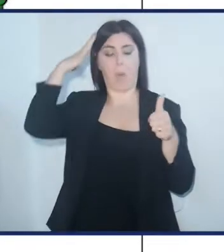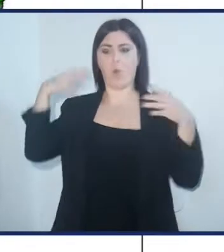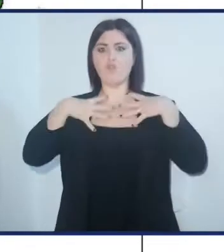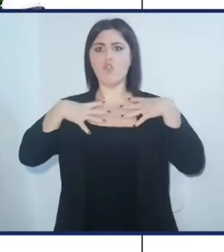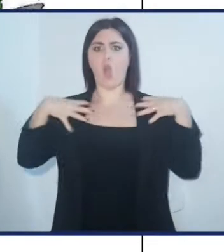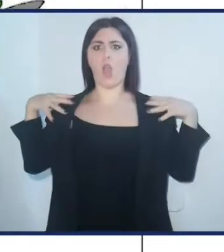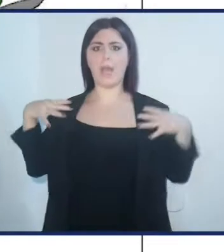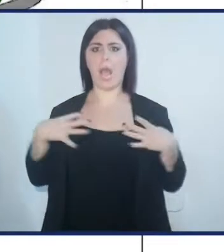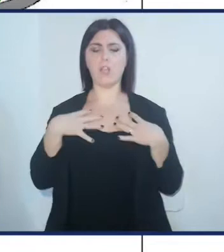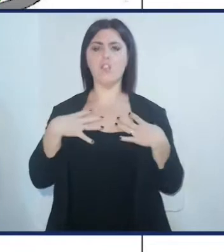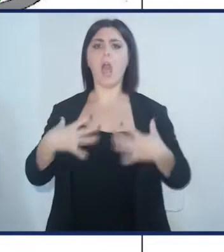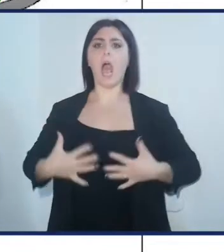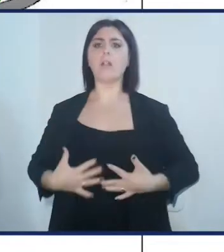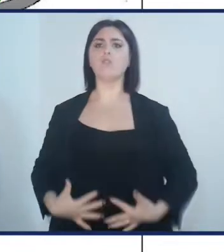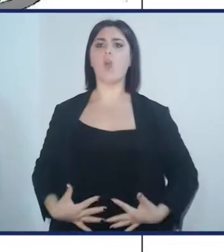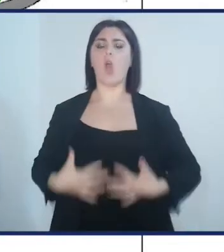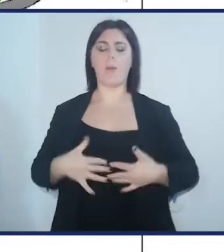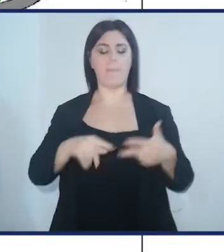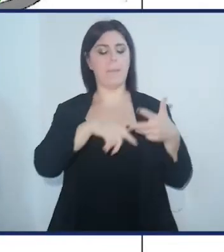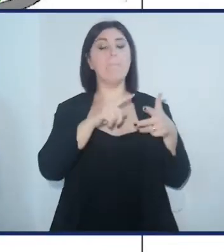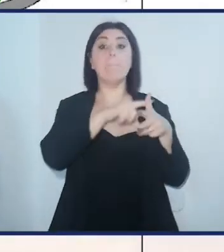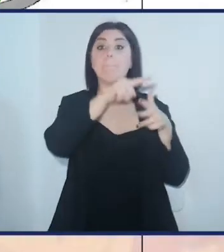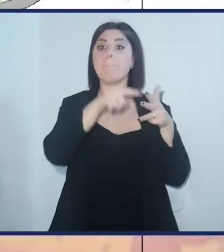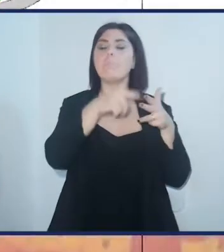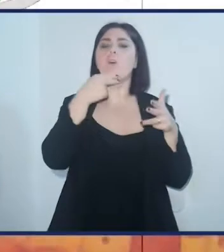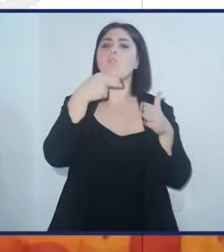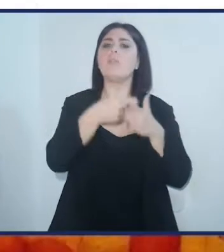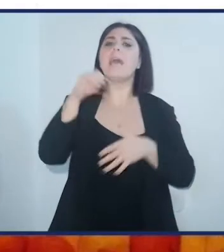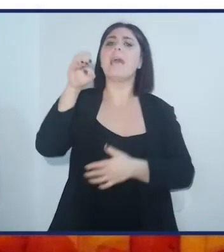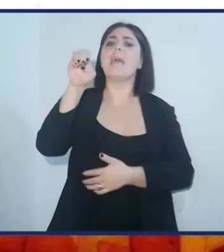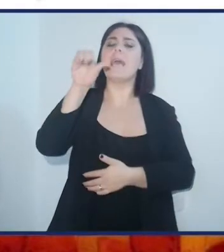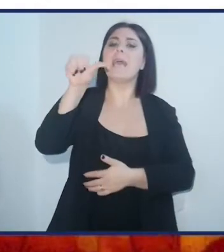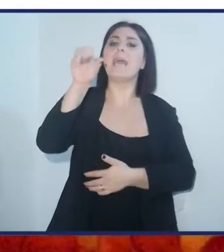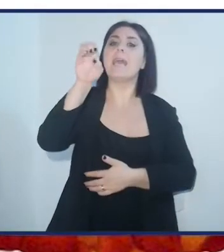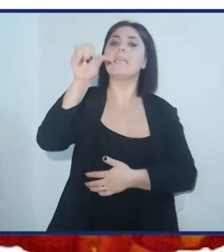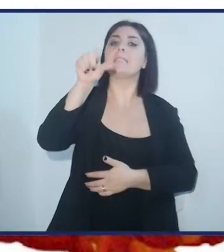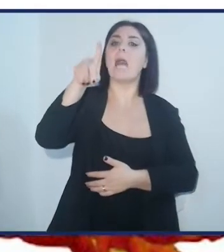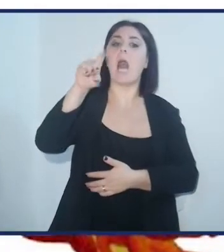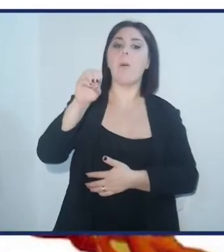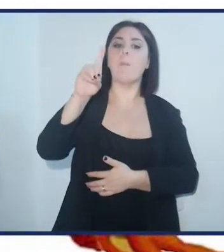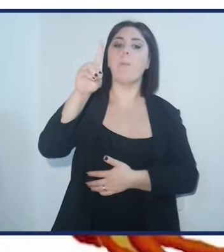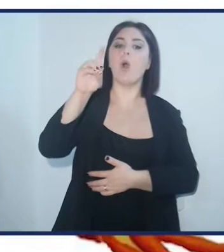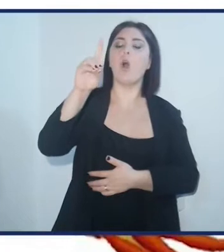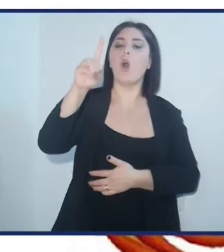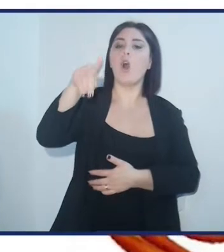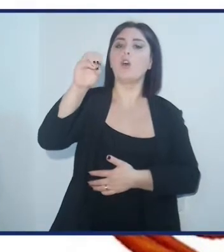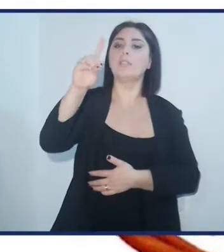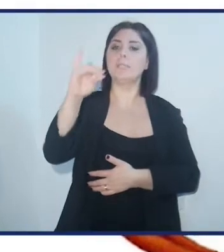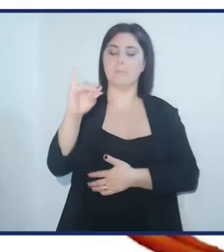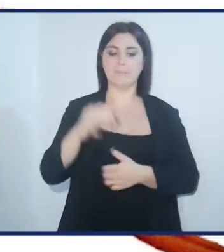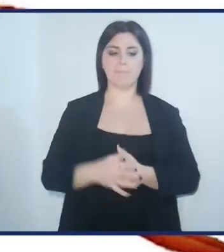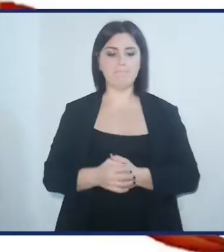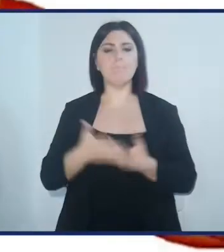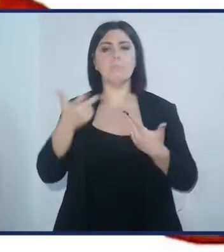il torace e l'addome. Gli insetti sono anche chiamati esapoli perché hanno all'interno del torace